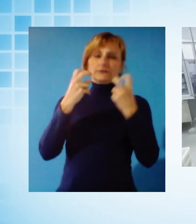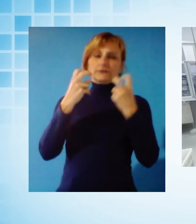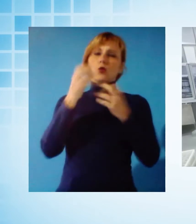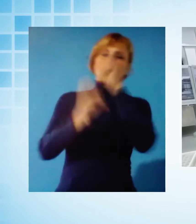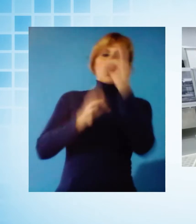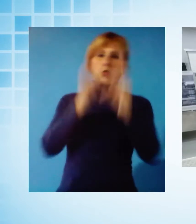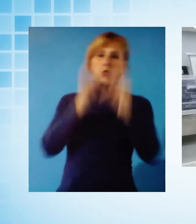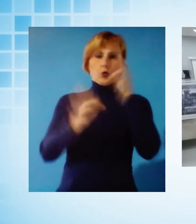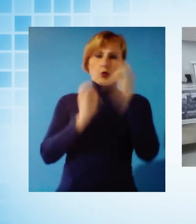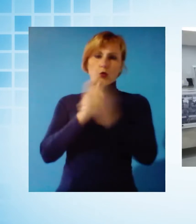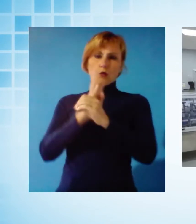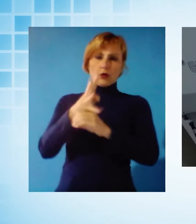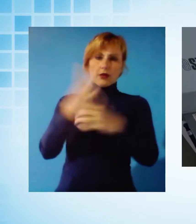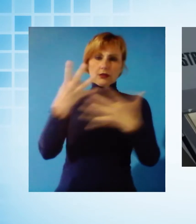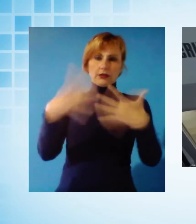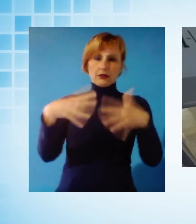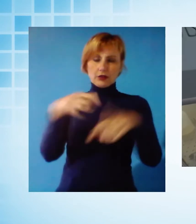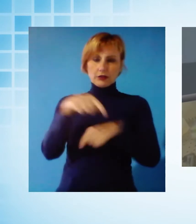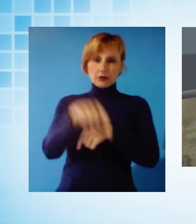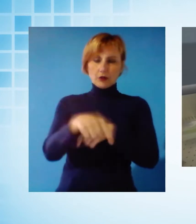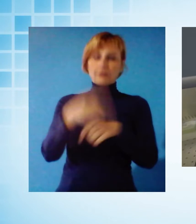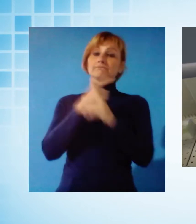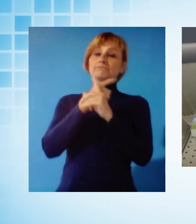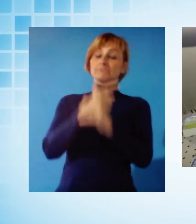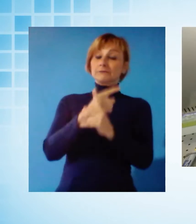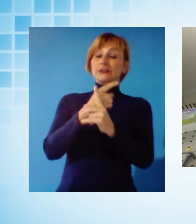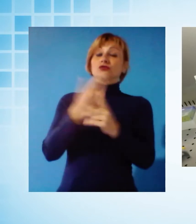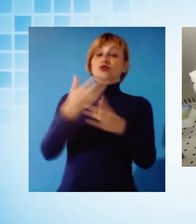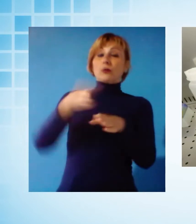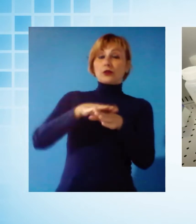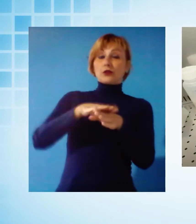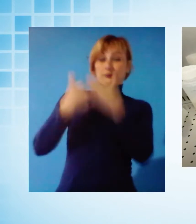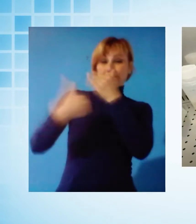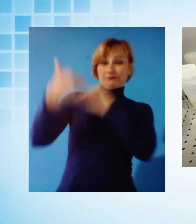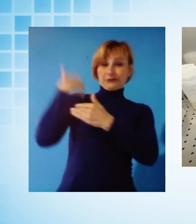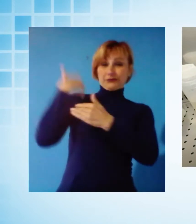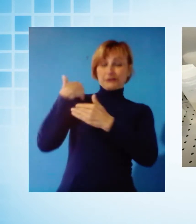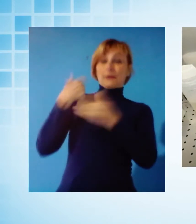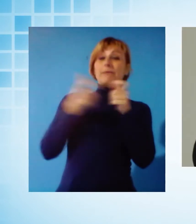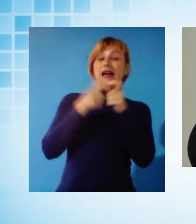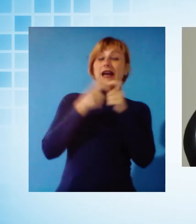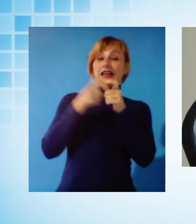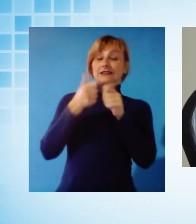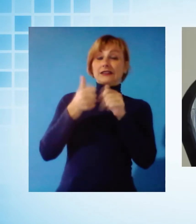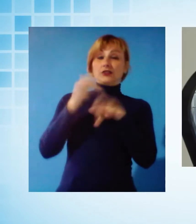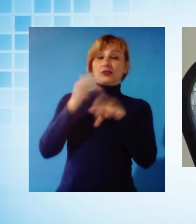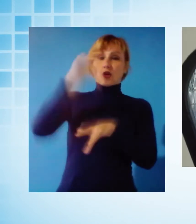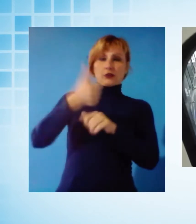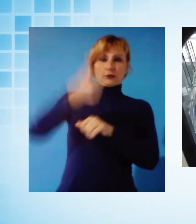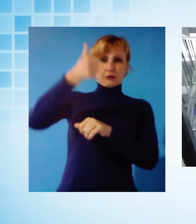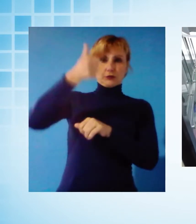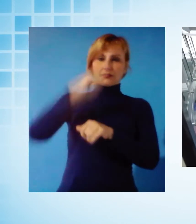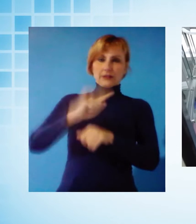realizzate soprattutto seguendo quelle già effettuate in paesi dove il coronavirus è giunto per primo, come ad esempio la Cina.